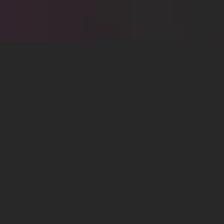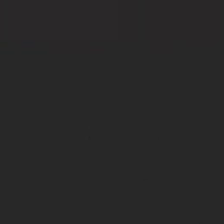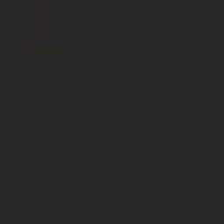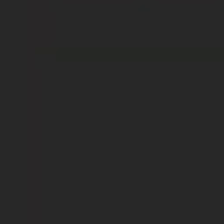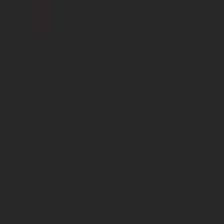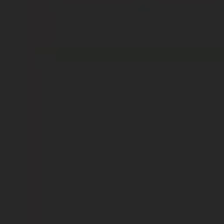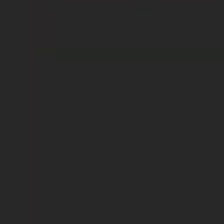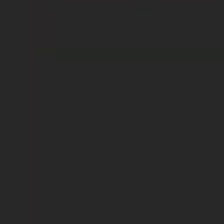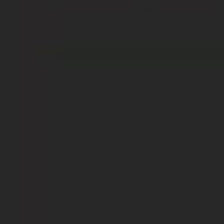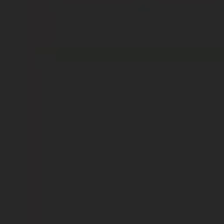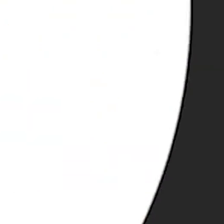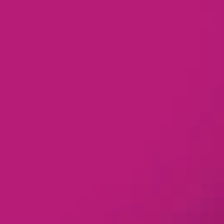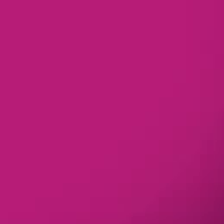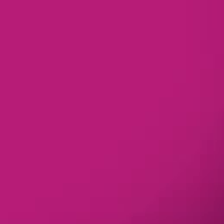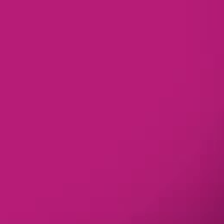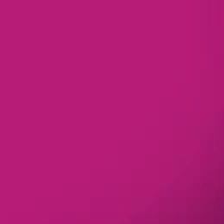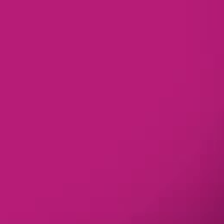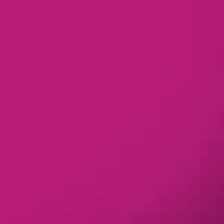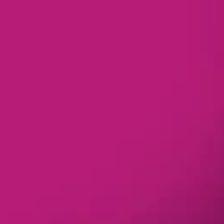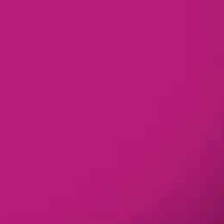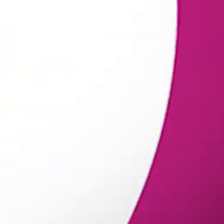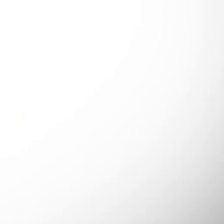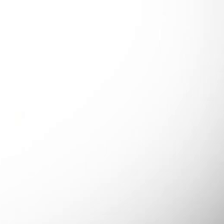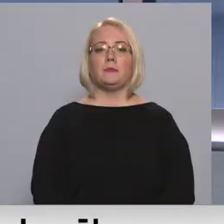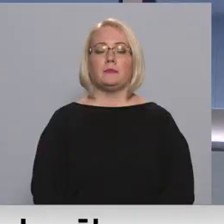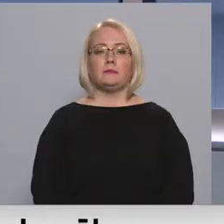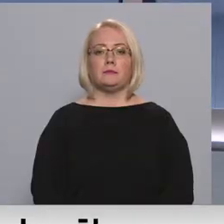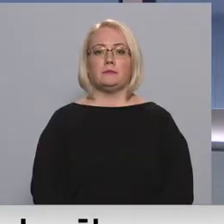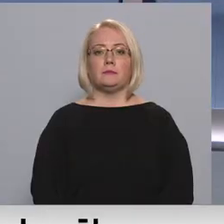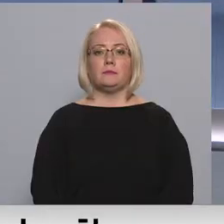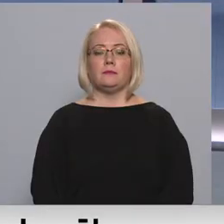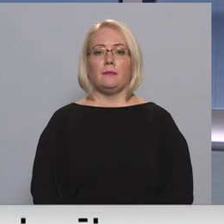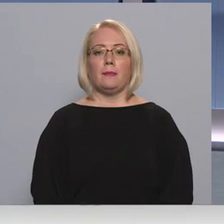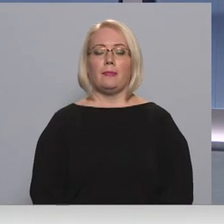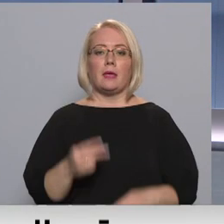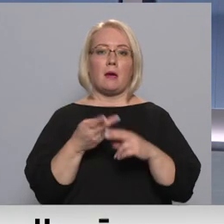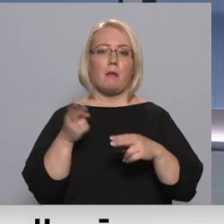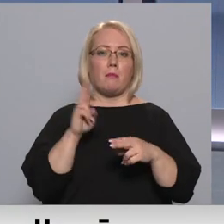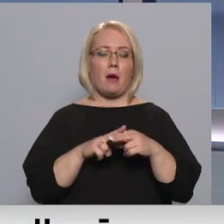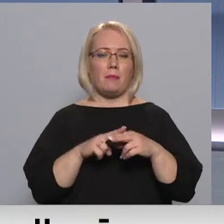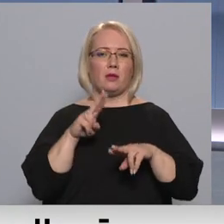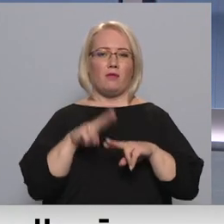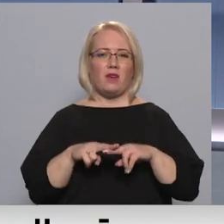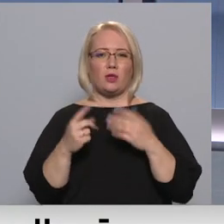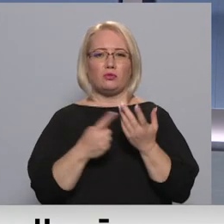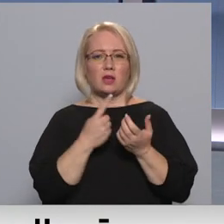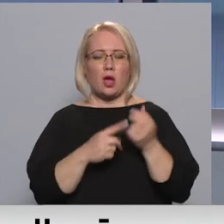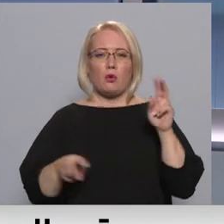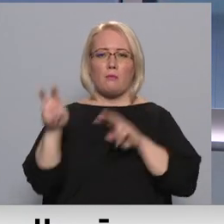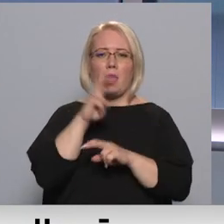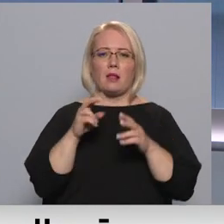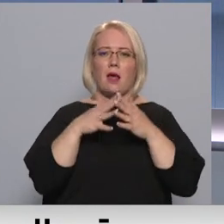Re! Viss ēters ir te! Papildu gultas vietu skaitu meklē, kā